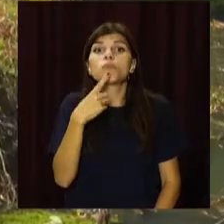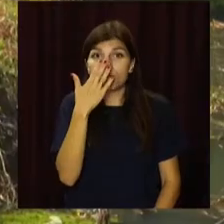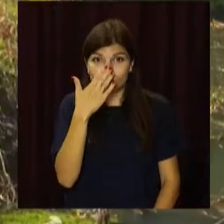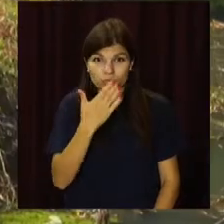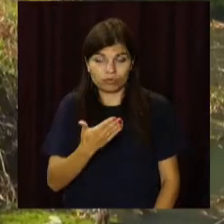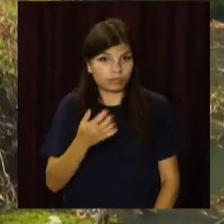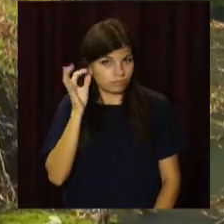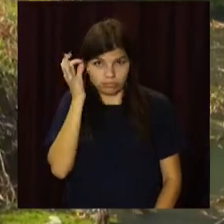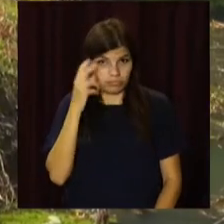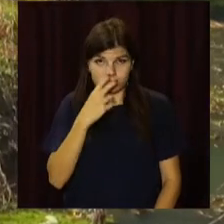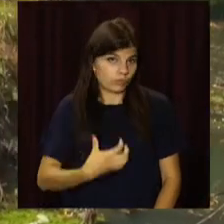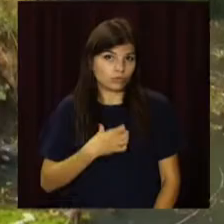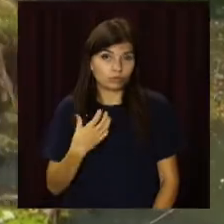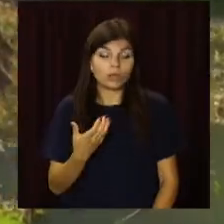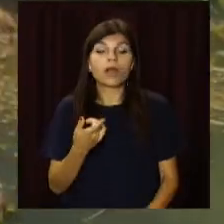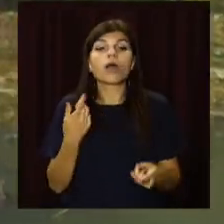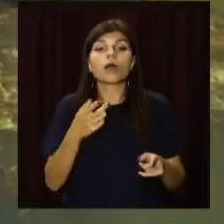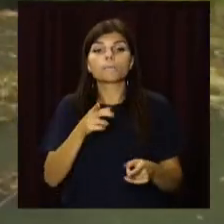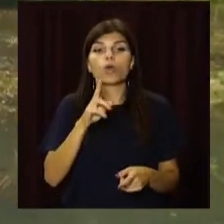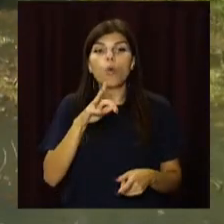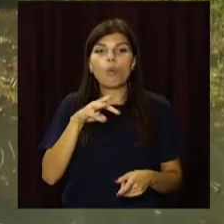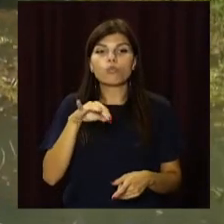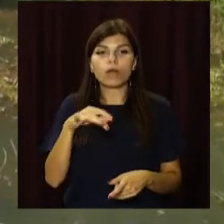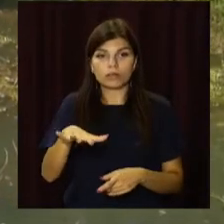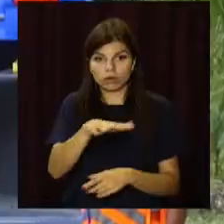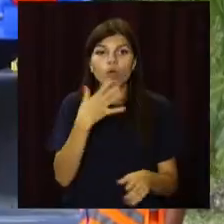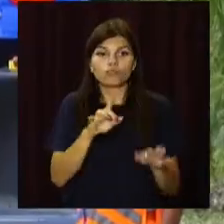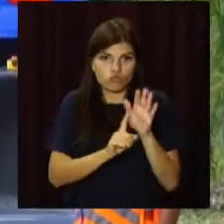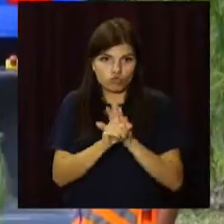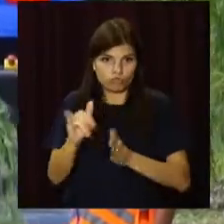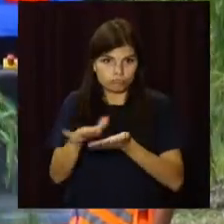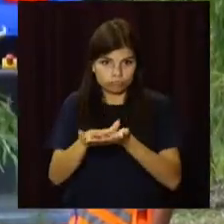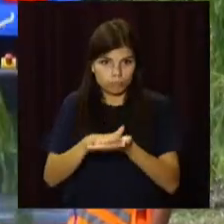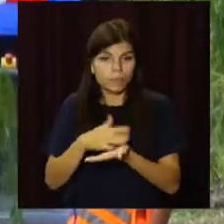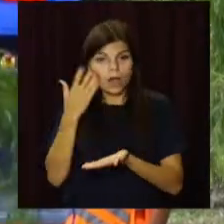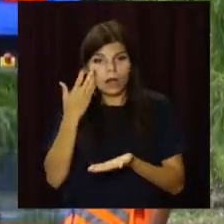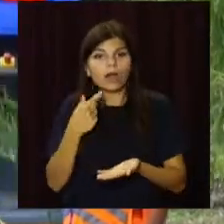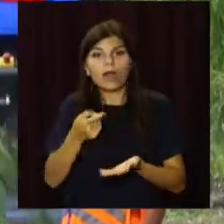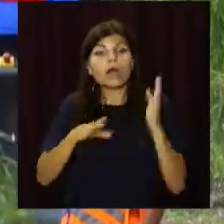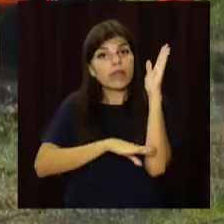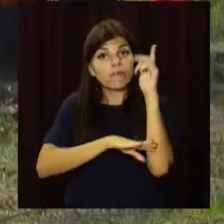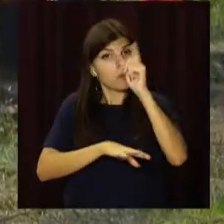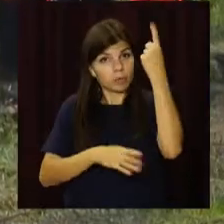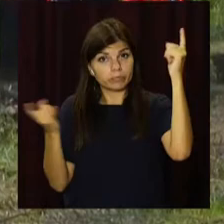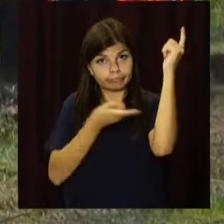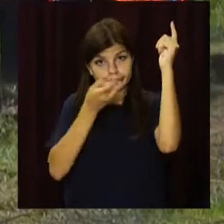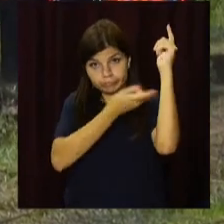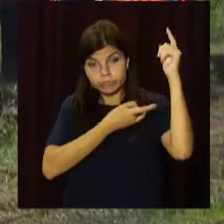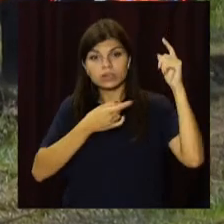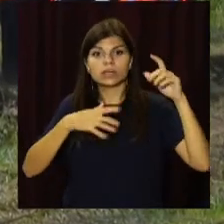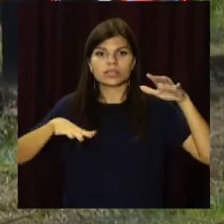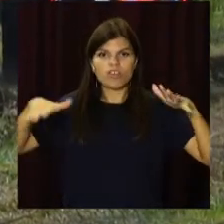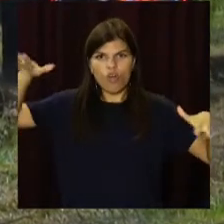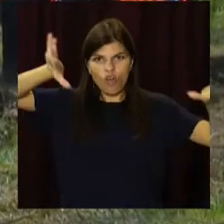Комунальники Дніпра вже розпочали очищення та благоустрій річки Гнилокіш. Після того, як видалять аварійні дерева та покосять чагарники,